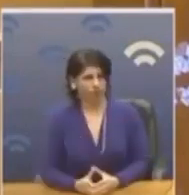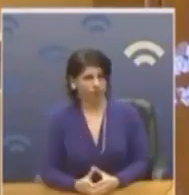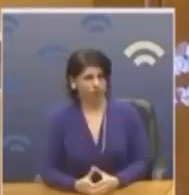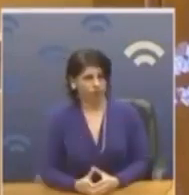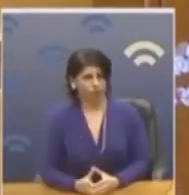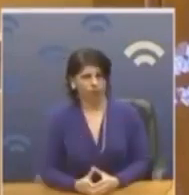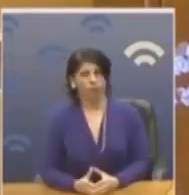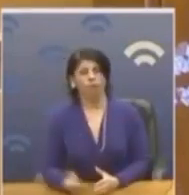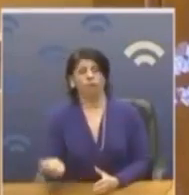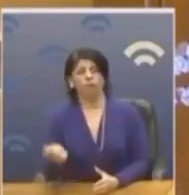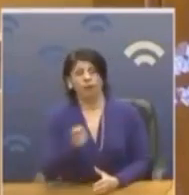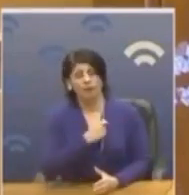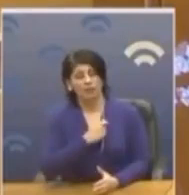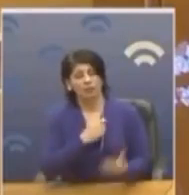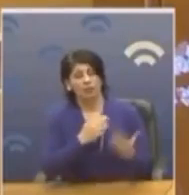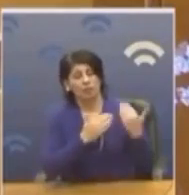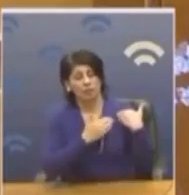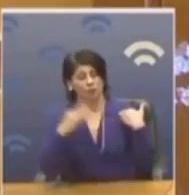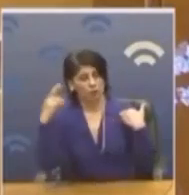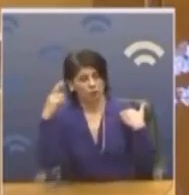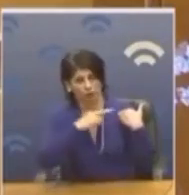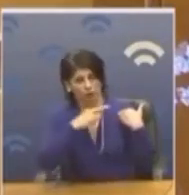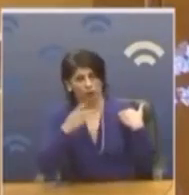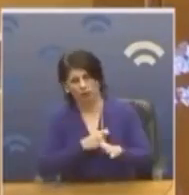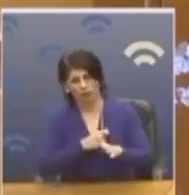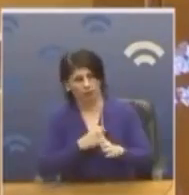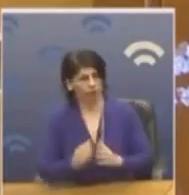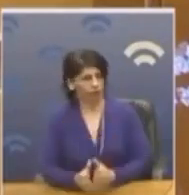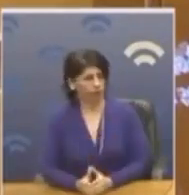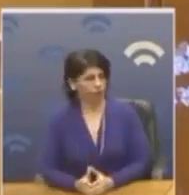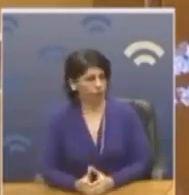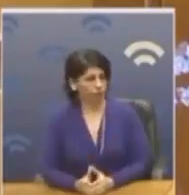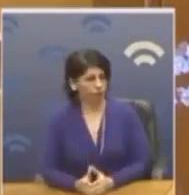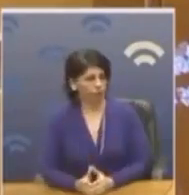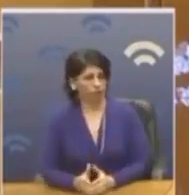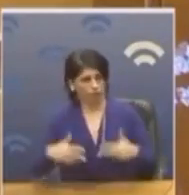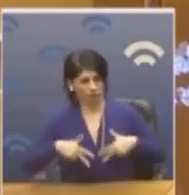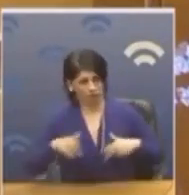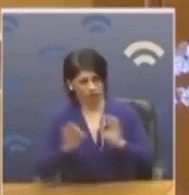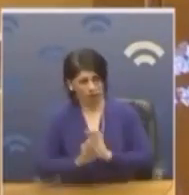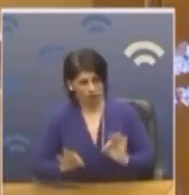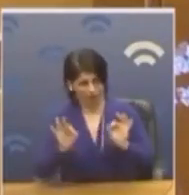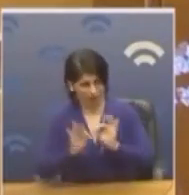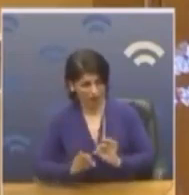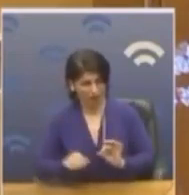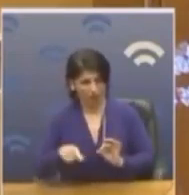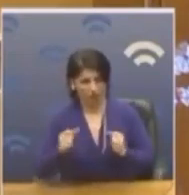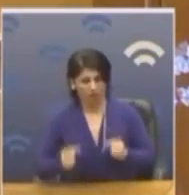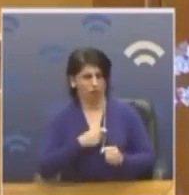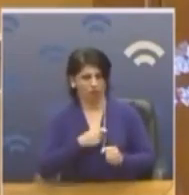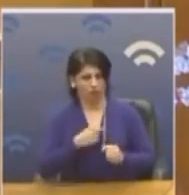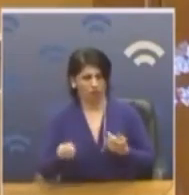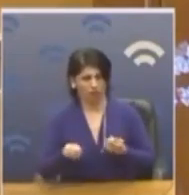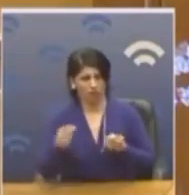Εκτιμώ ως υπεύθυνος προτιμπουργός της χώρας Ότι η ύφεση θα είναι τόσο Η κυβέρνησή μου ετοιμάζεται Στη βάση αυτής της εκτίμησης Να κάνει